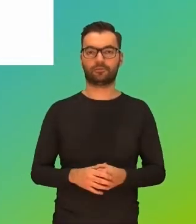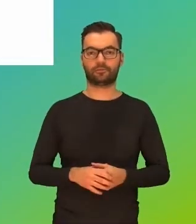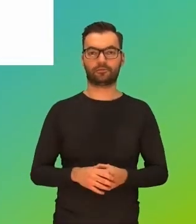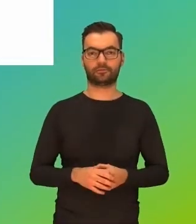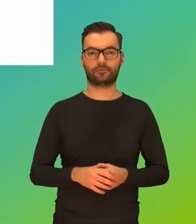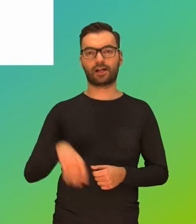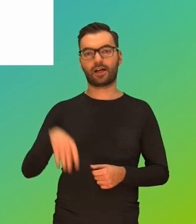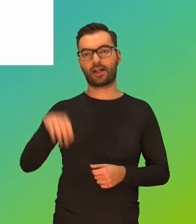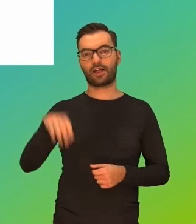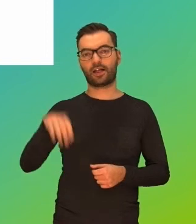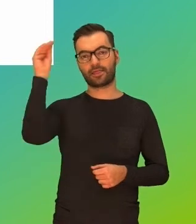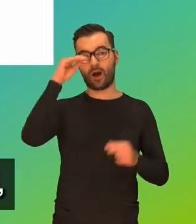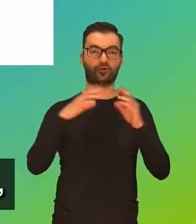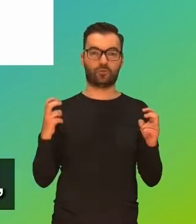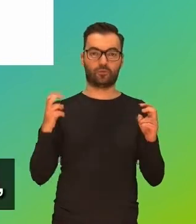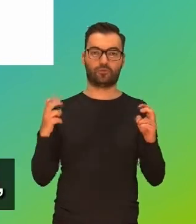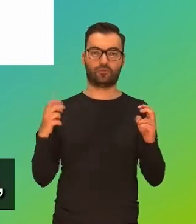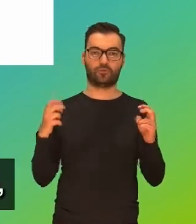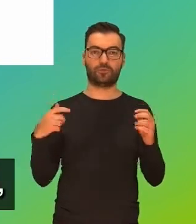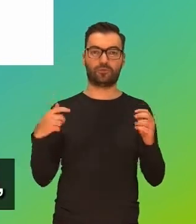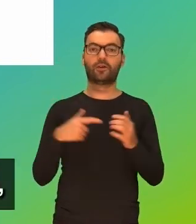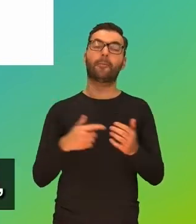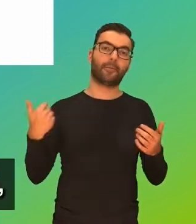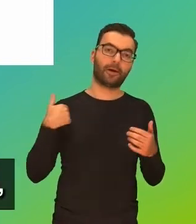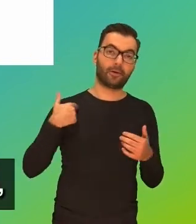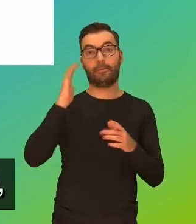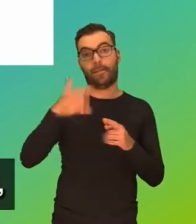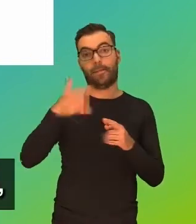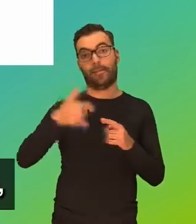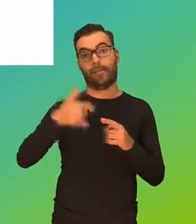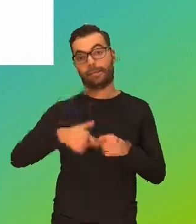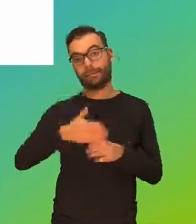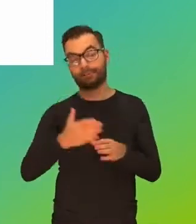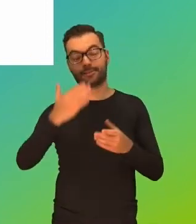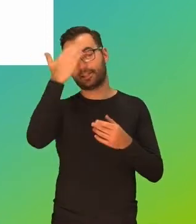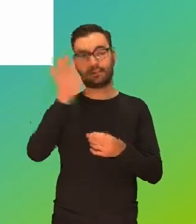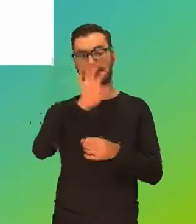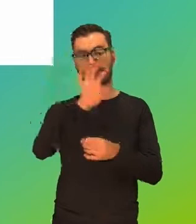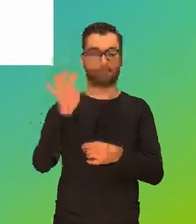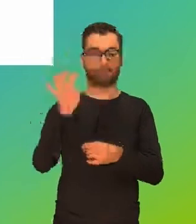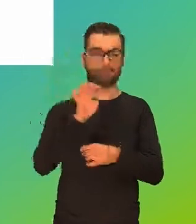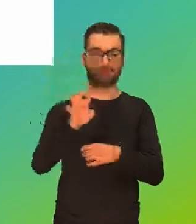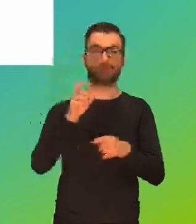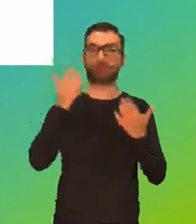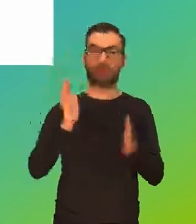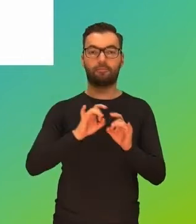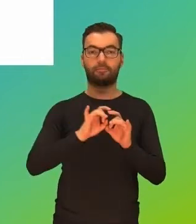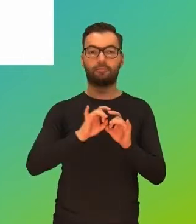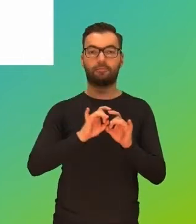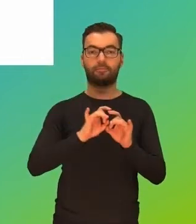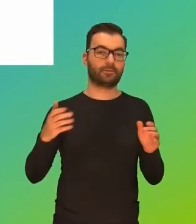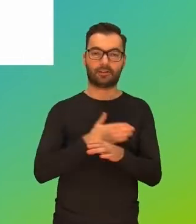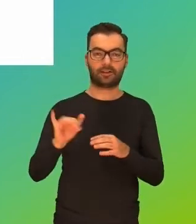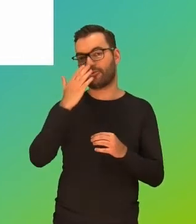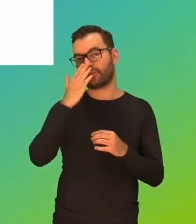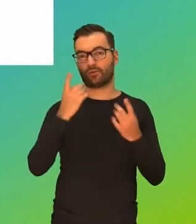naukę zdalną. To nam towarzyszyło, być może będzie nam towarzyszyć, nie wiemy jak się potoczy pandemia